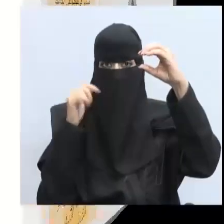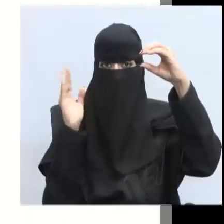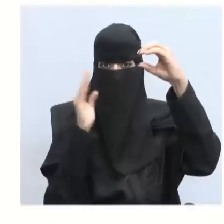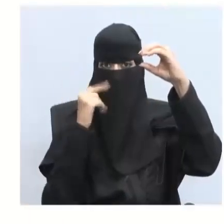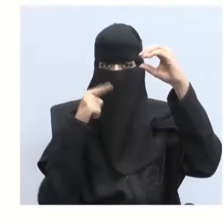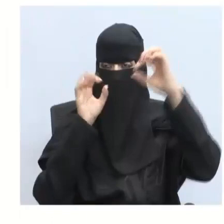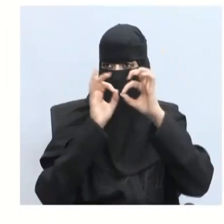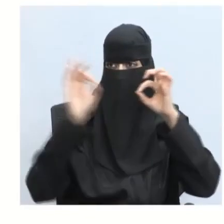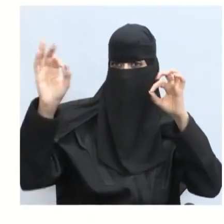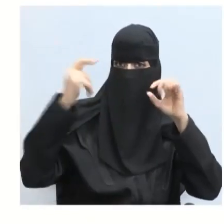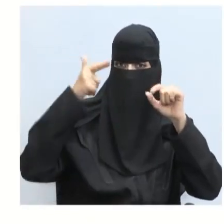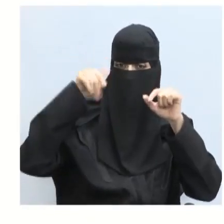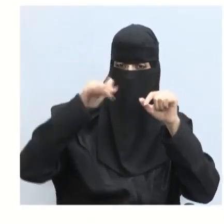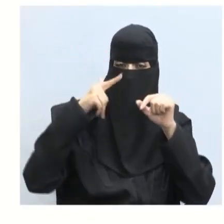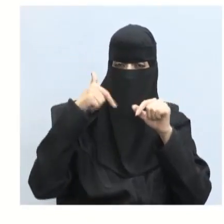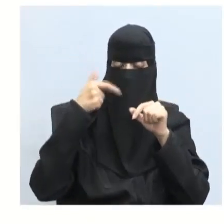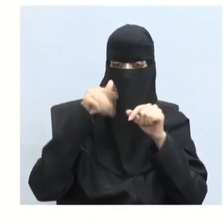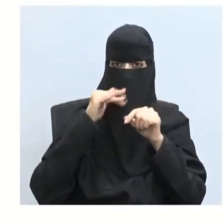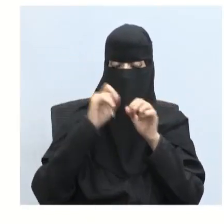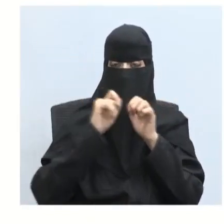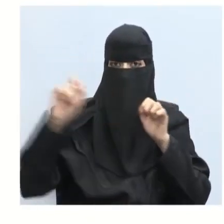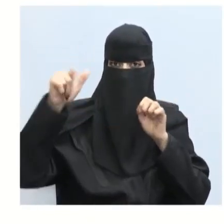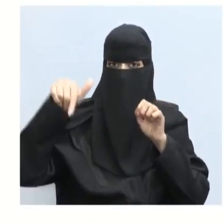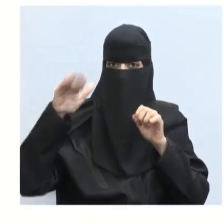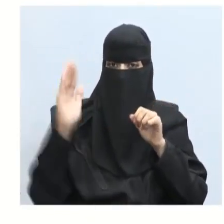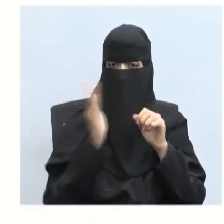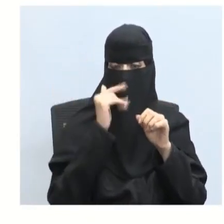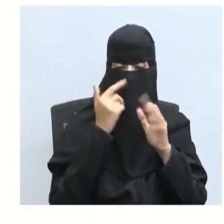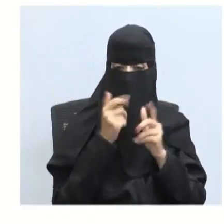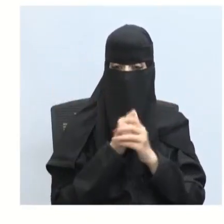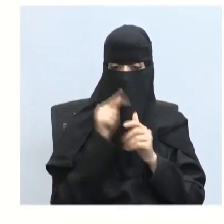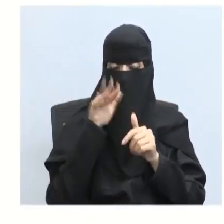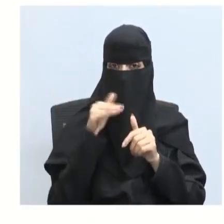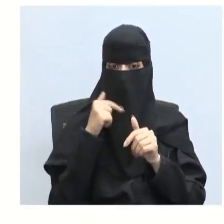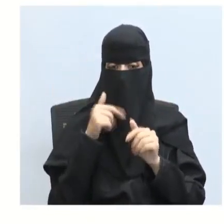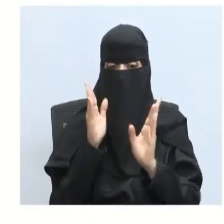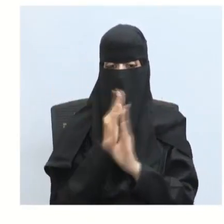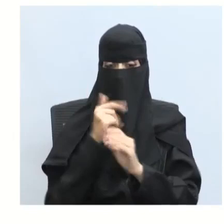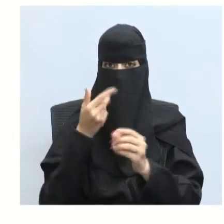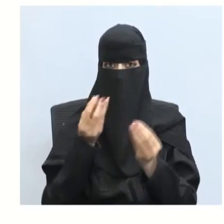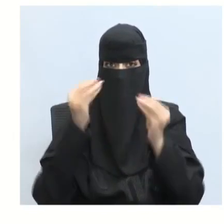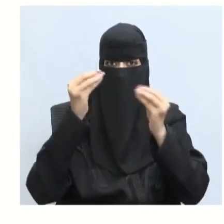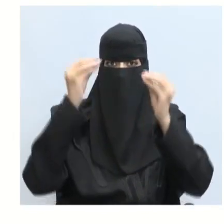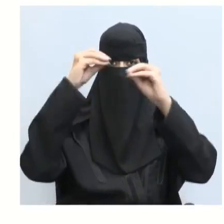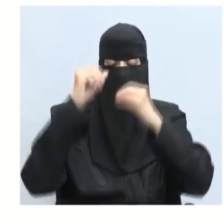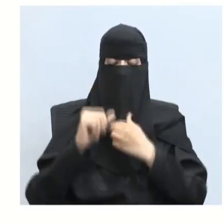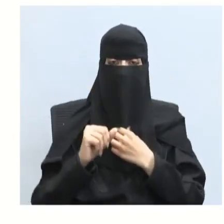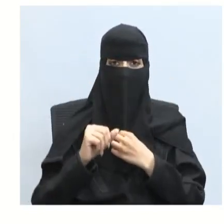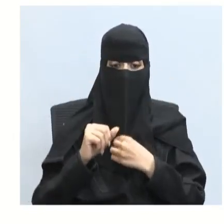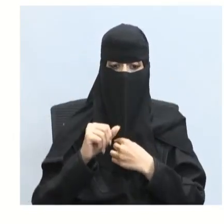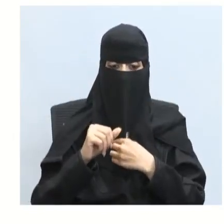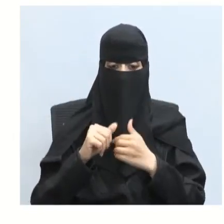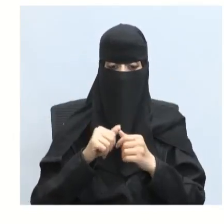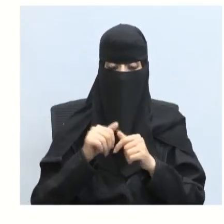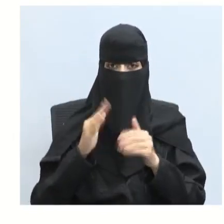مبتعدا عنك فإن الطول الموجي ماذا سيحدث له؟ نعم أحسنت يزداد الطول الموجي